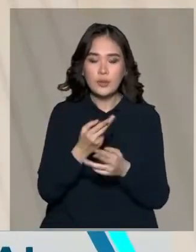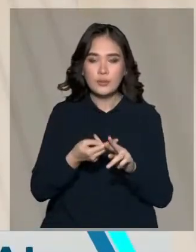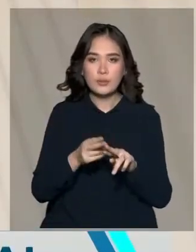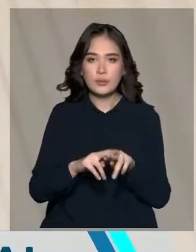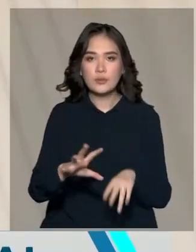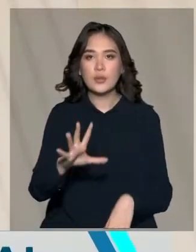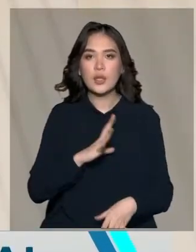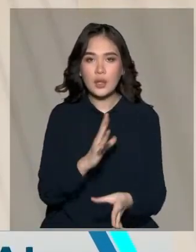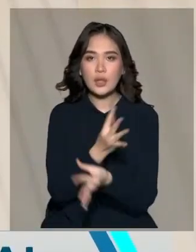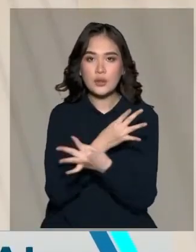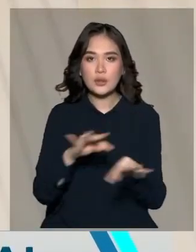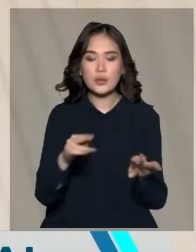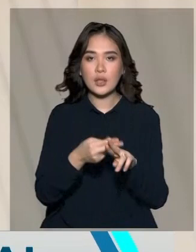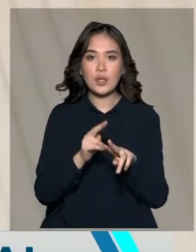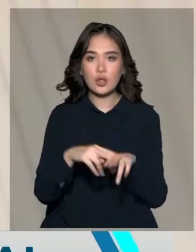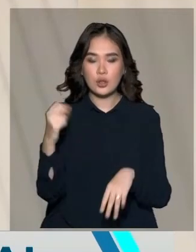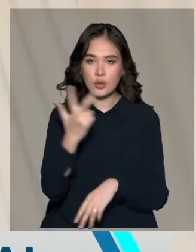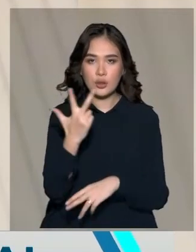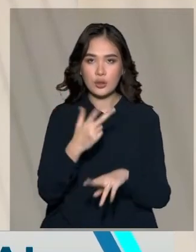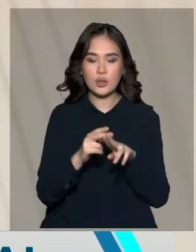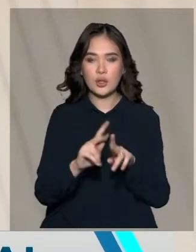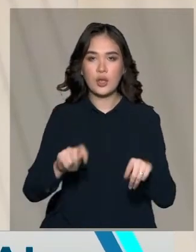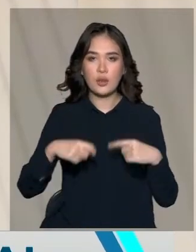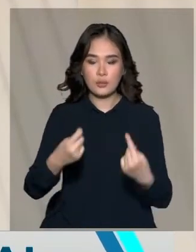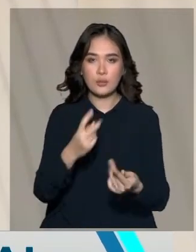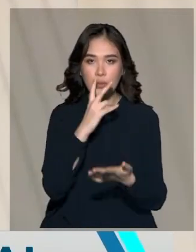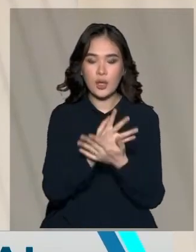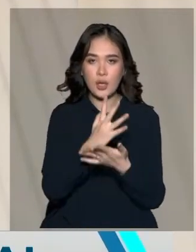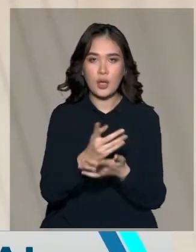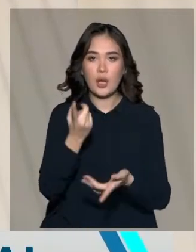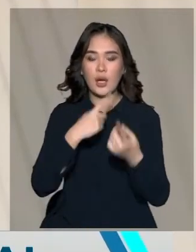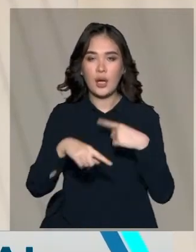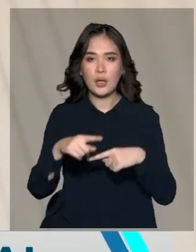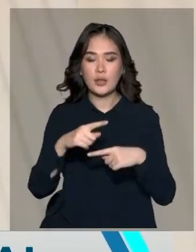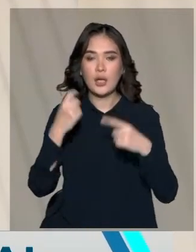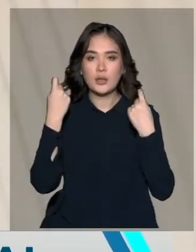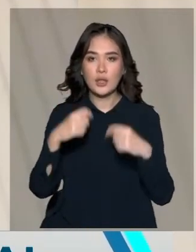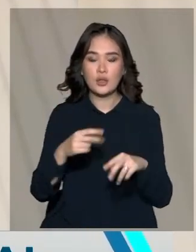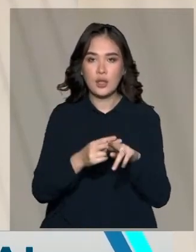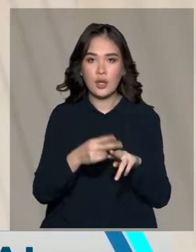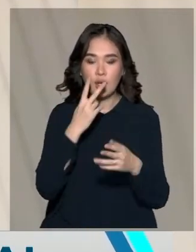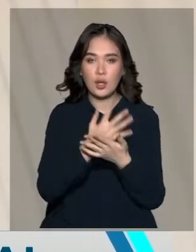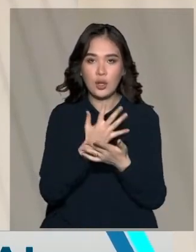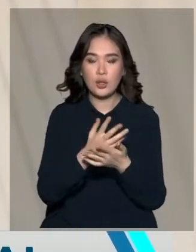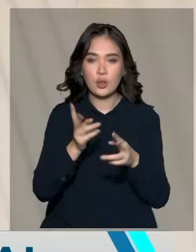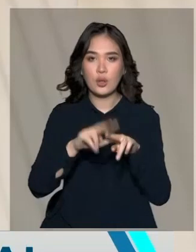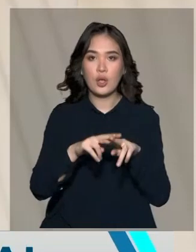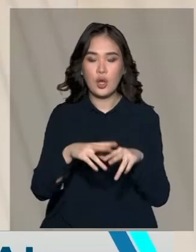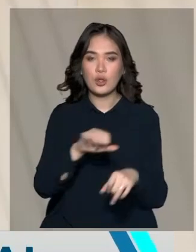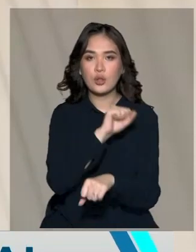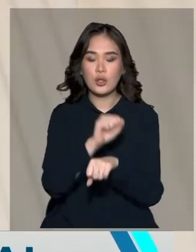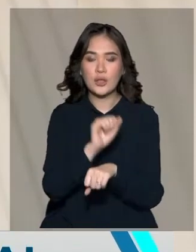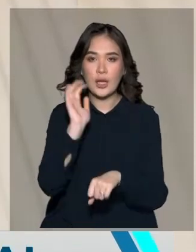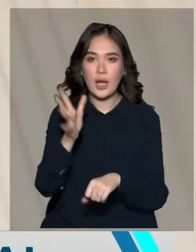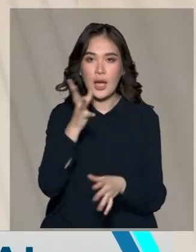Осы ретте рұқсаттамаларды үшінші тұлғаларға беру, қайда сату жағдайлар анықталған кезде рұқсаттама көәлігі дереу тұқтаттылады.